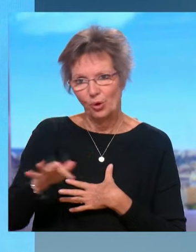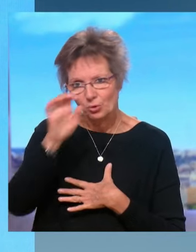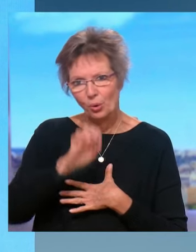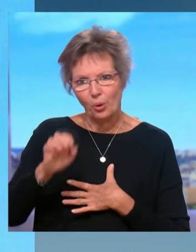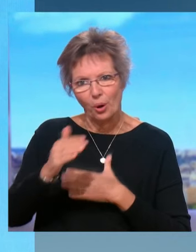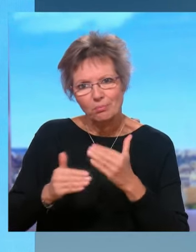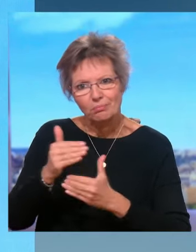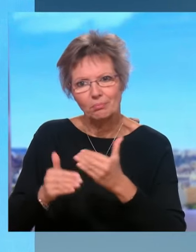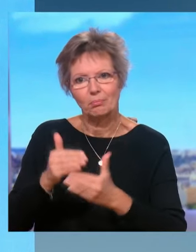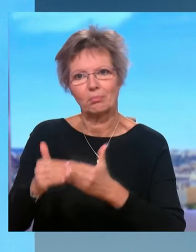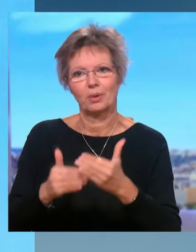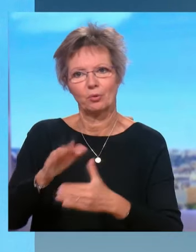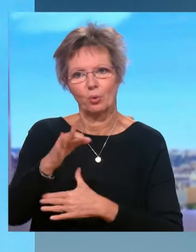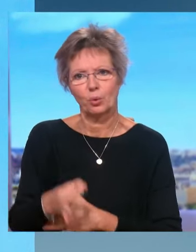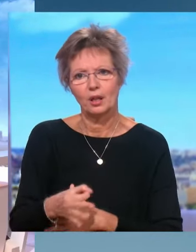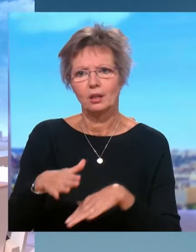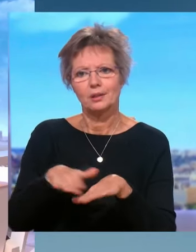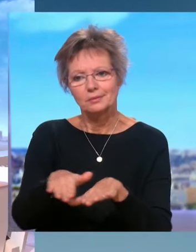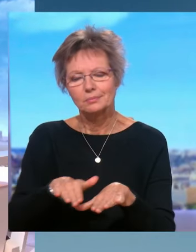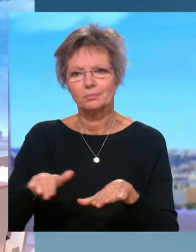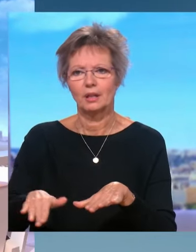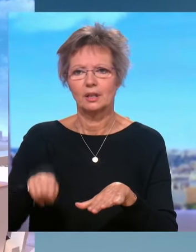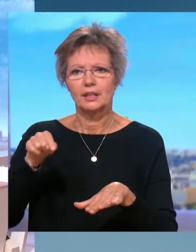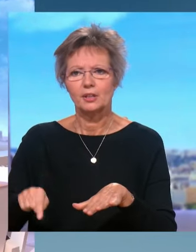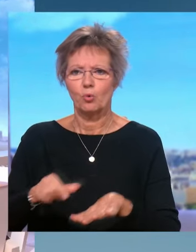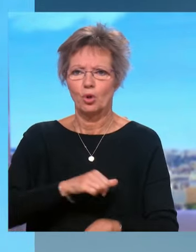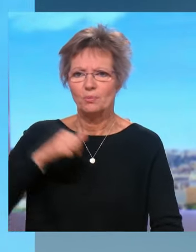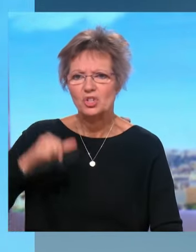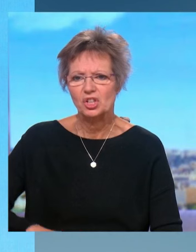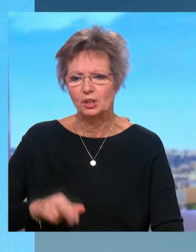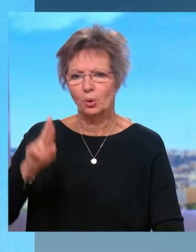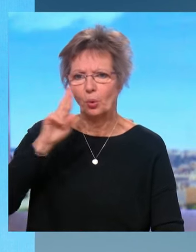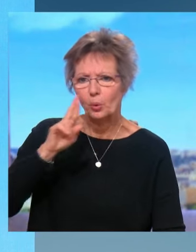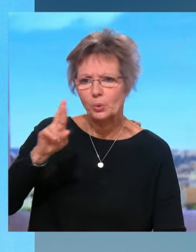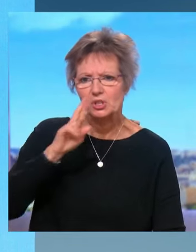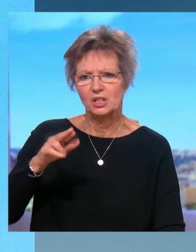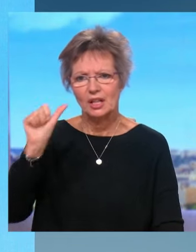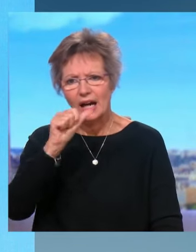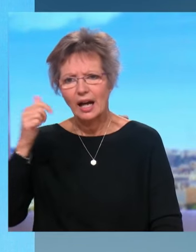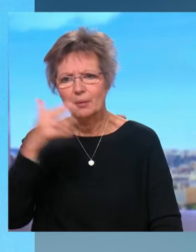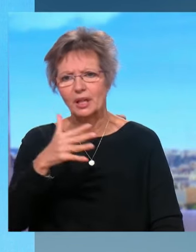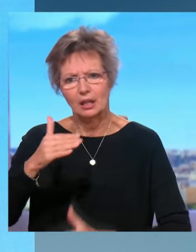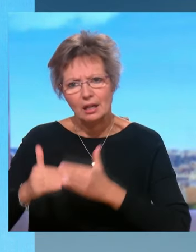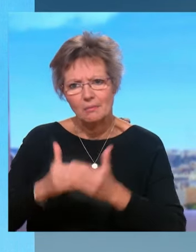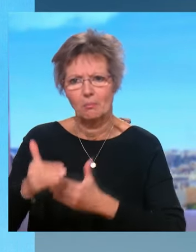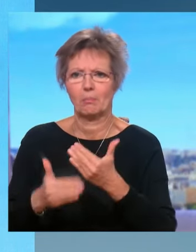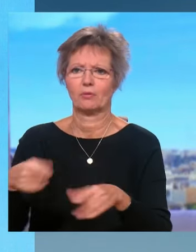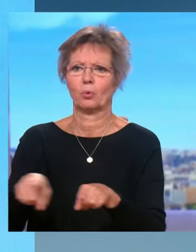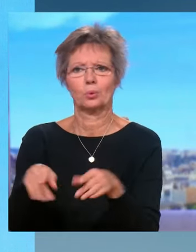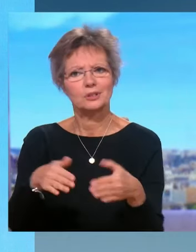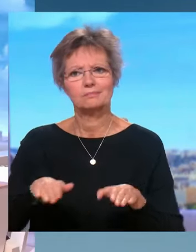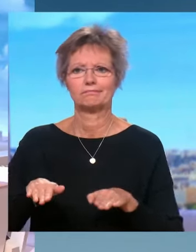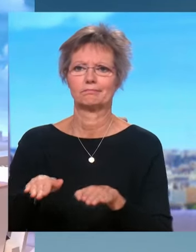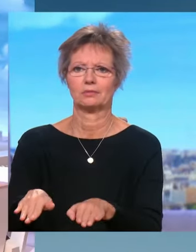nous avons aussi besoin d'aller beaucoup plus vite en Chine, en Russie, aux États-Unis pour réussir les